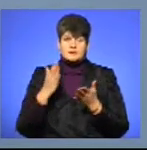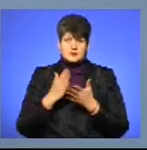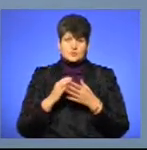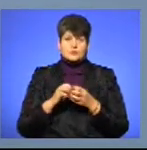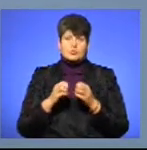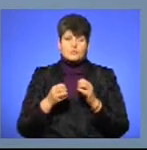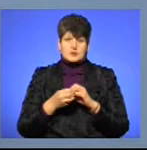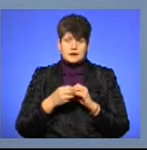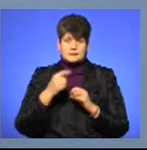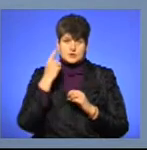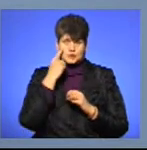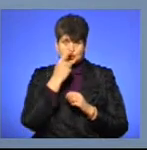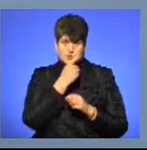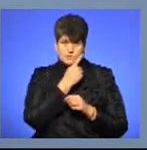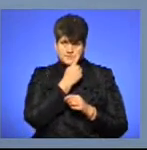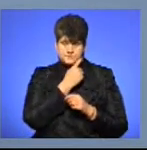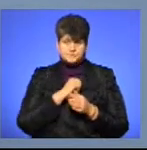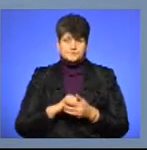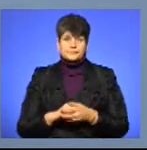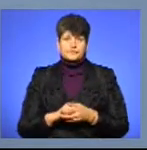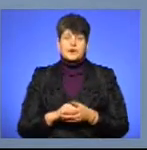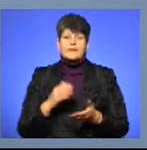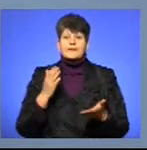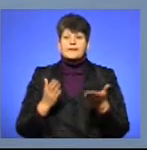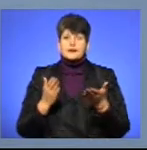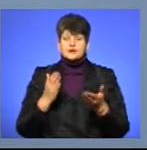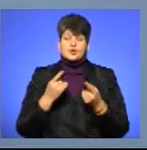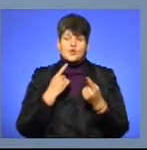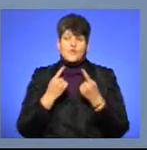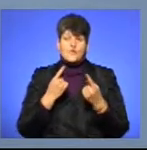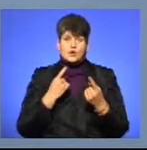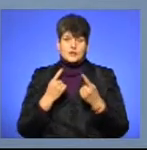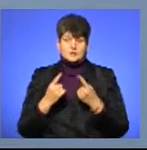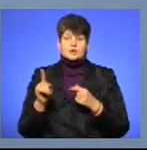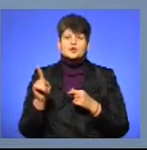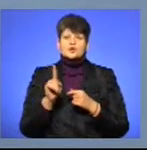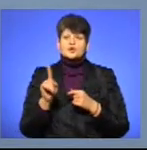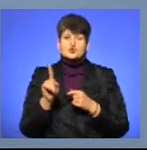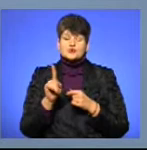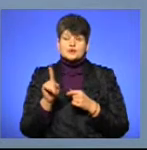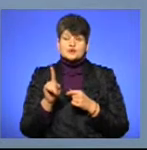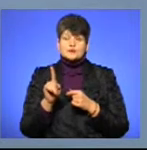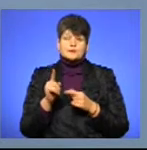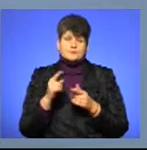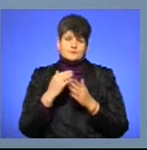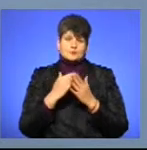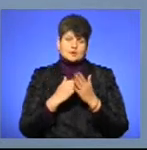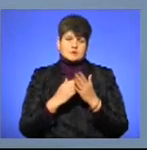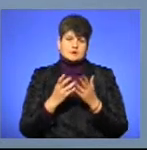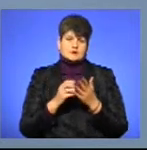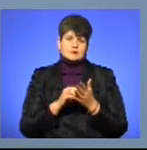проблеми з зором. Якщо говорити щодо в цілому статистики, то